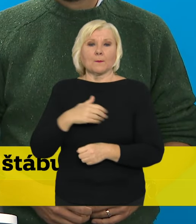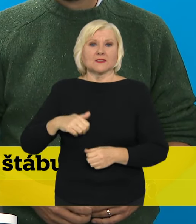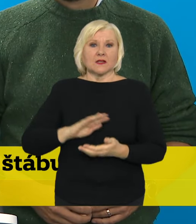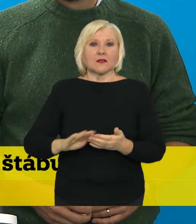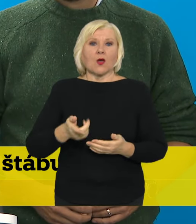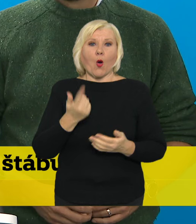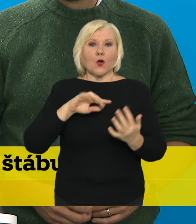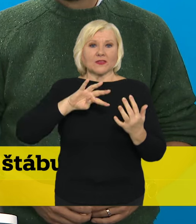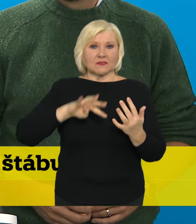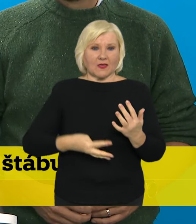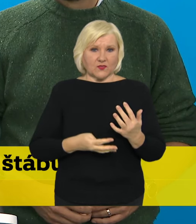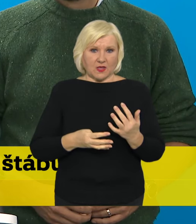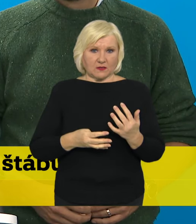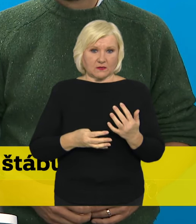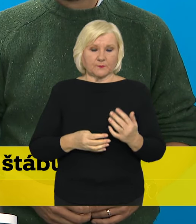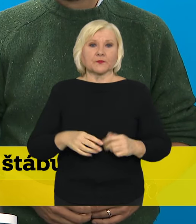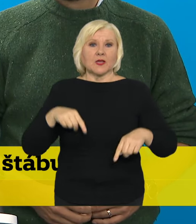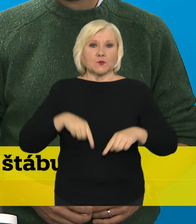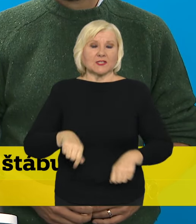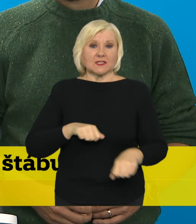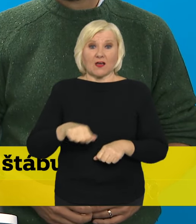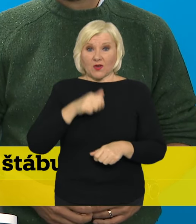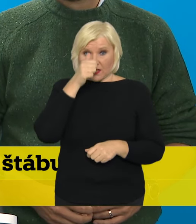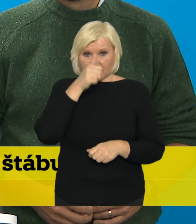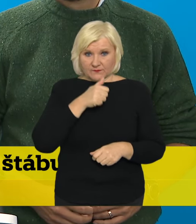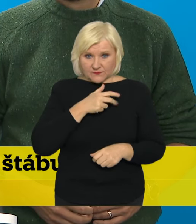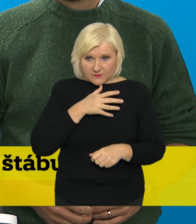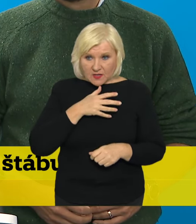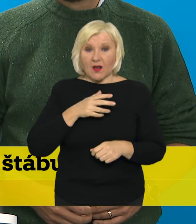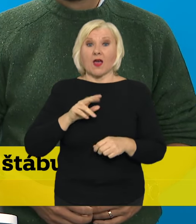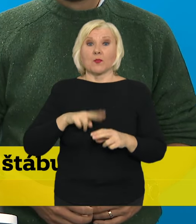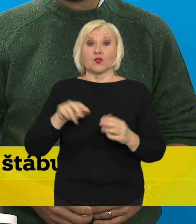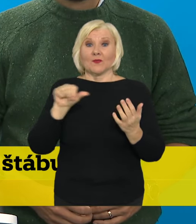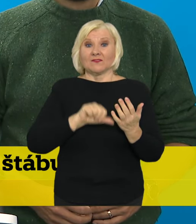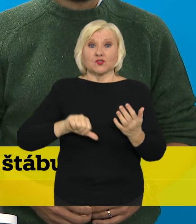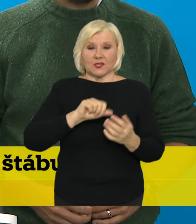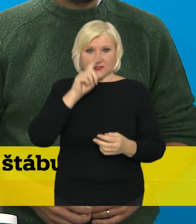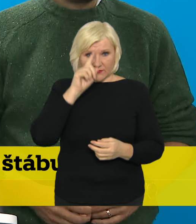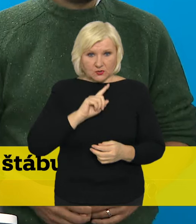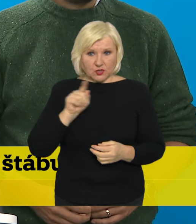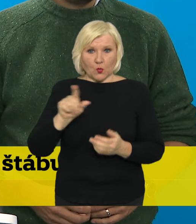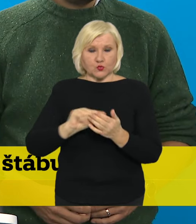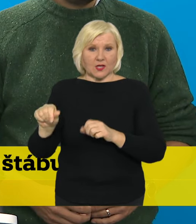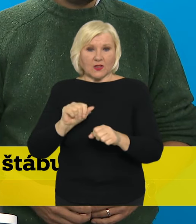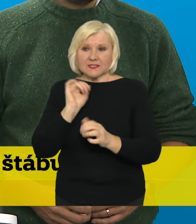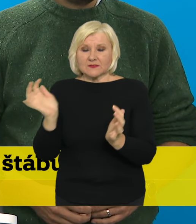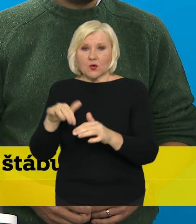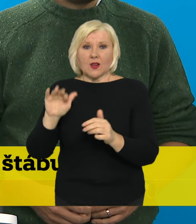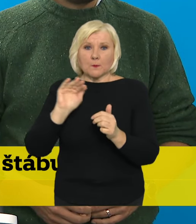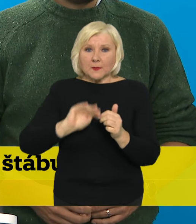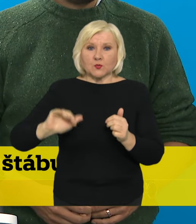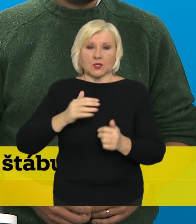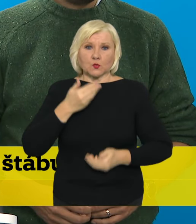devíti hodin. Pan premiér Fiala na osunáctou hodinu ve Strakově akademii svolal mimořádnou